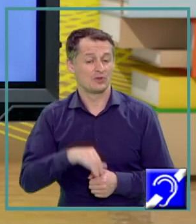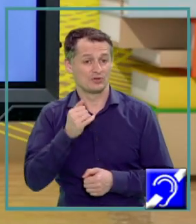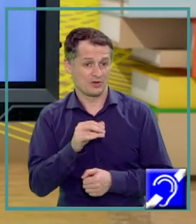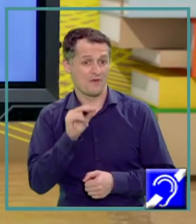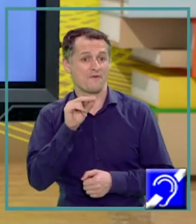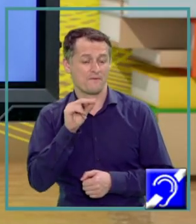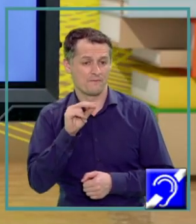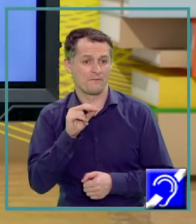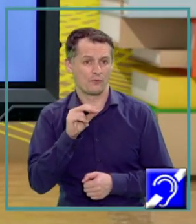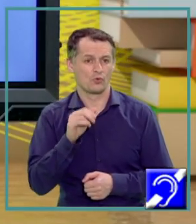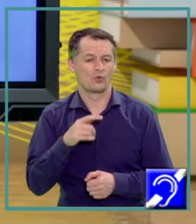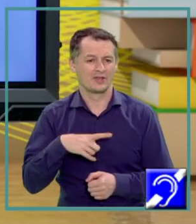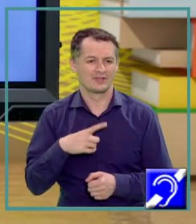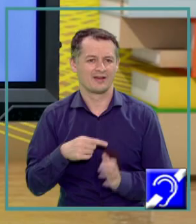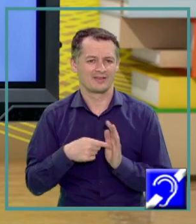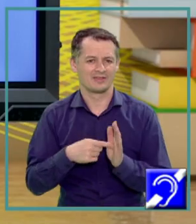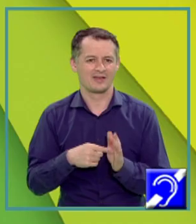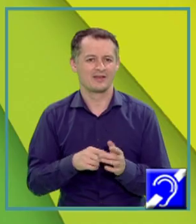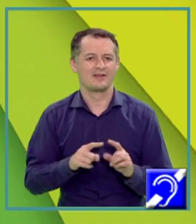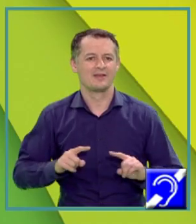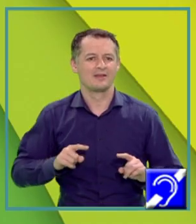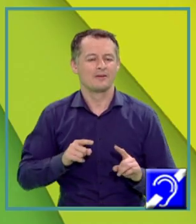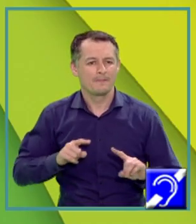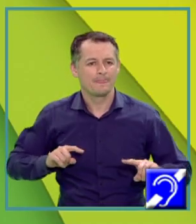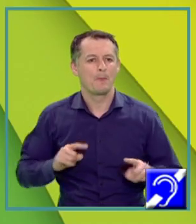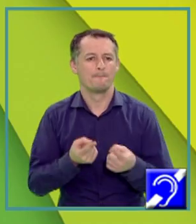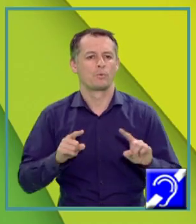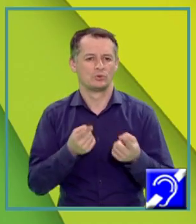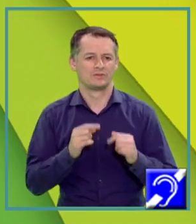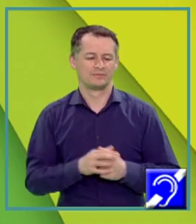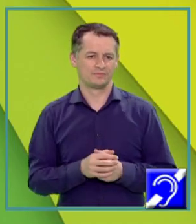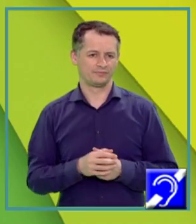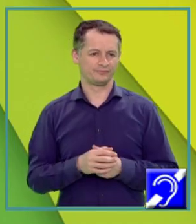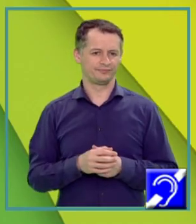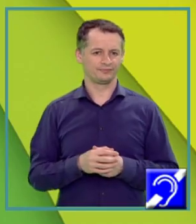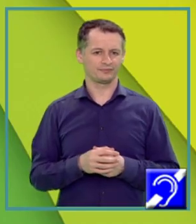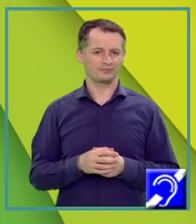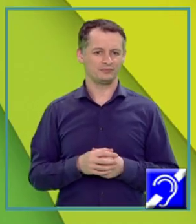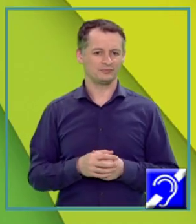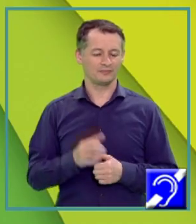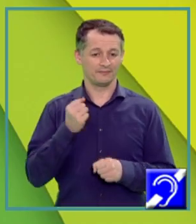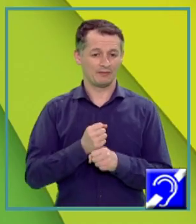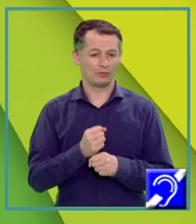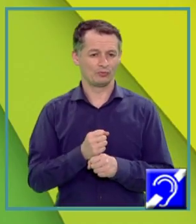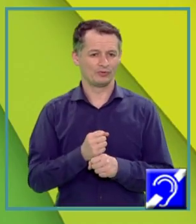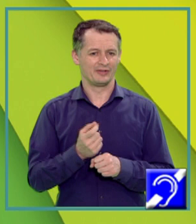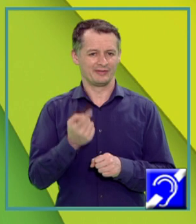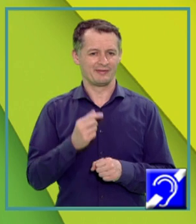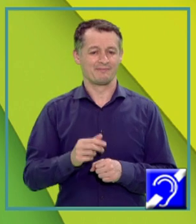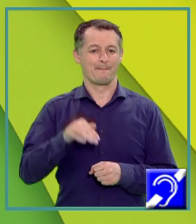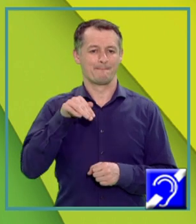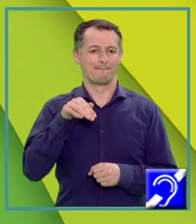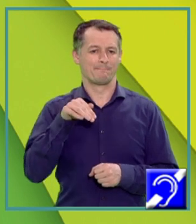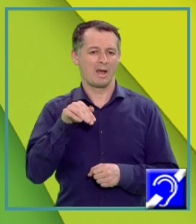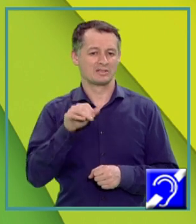este caracterizat de impuls. Impulsul său este produsul dintre masa sa și viteza cu care se